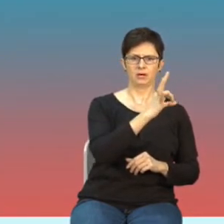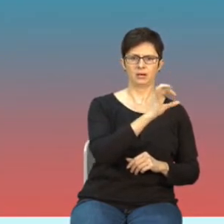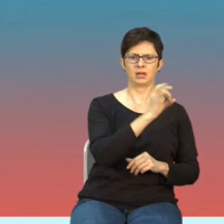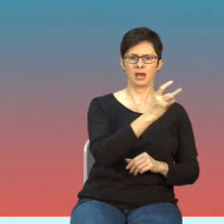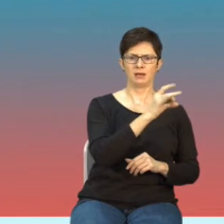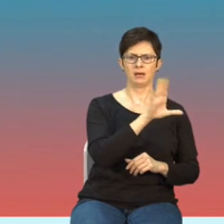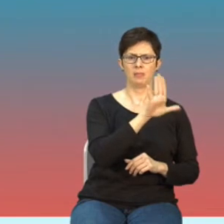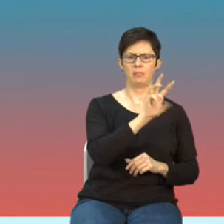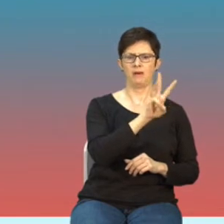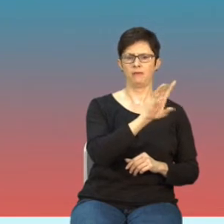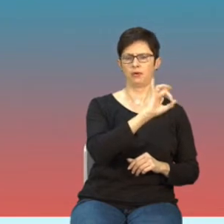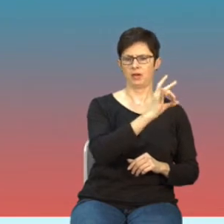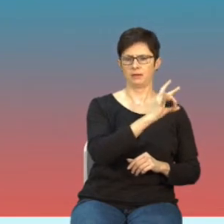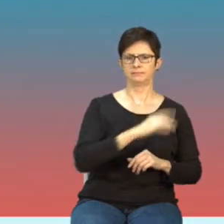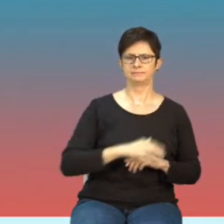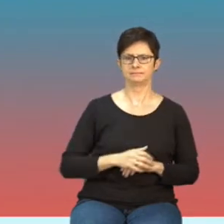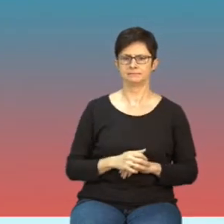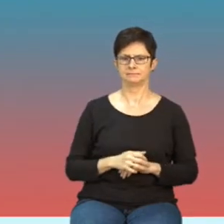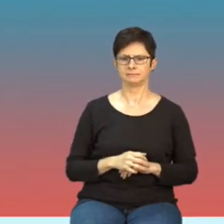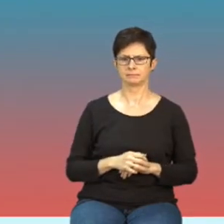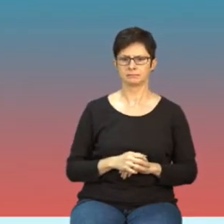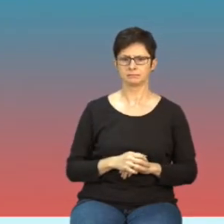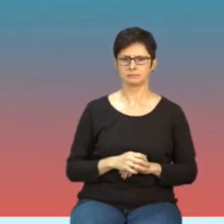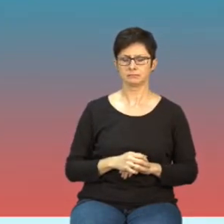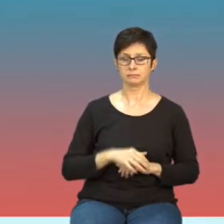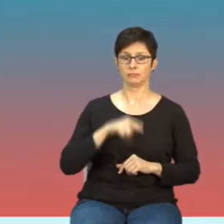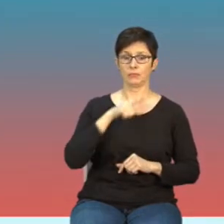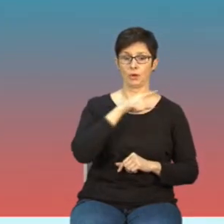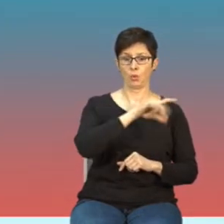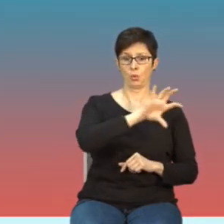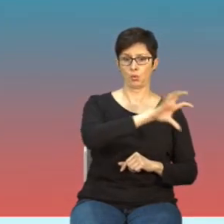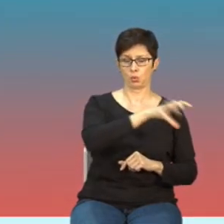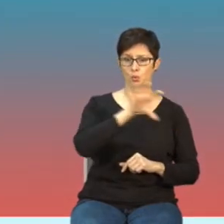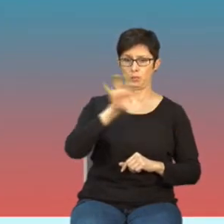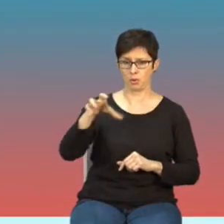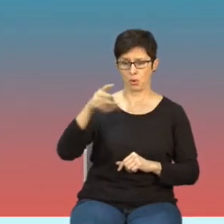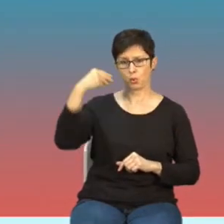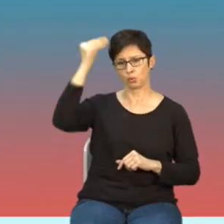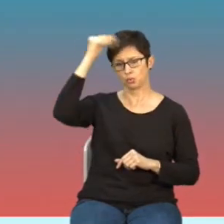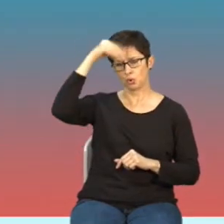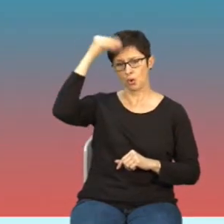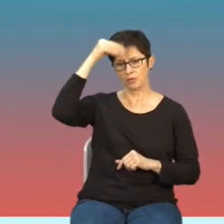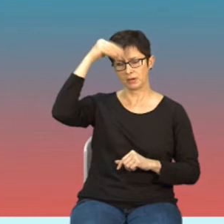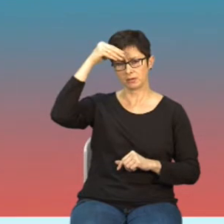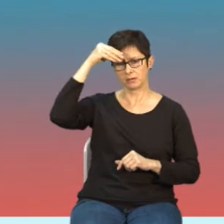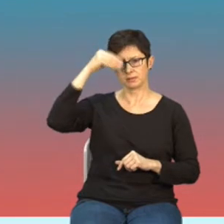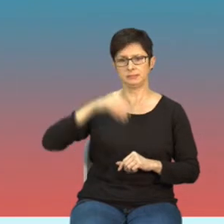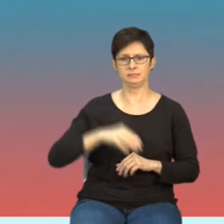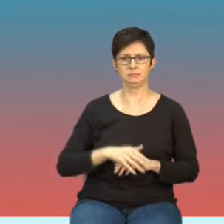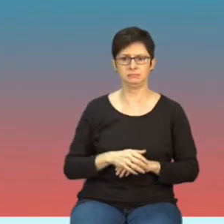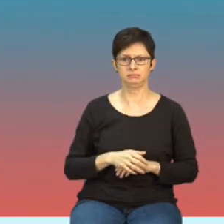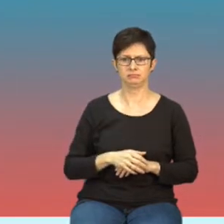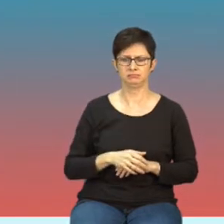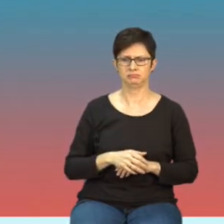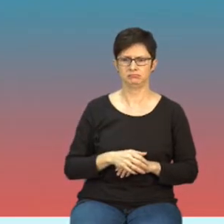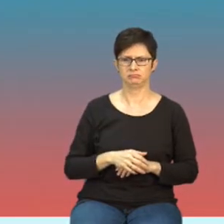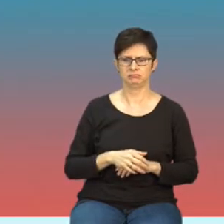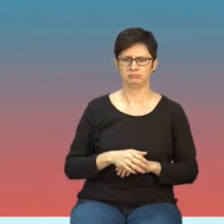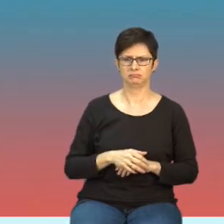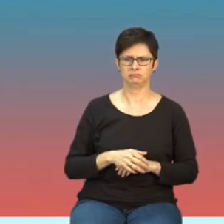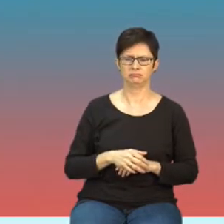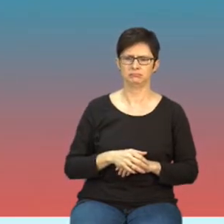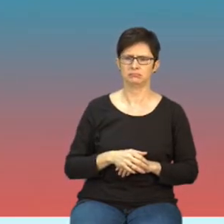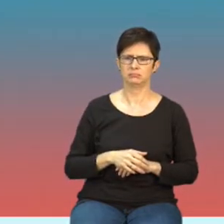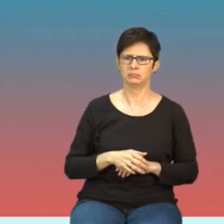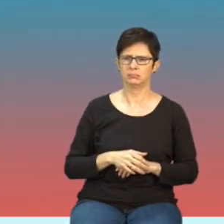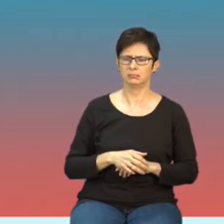i oni to są proszę Państwa grupy uczonych to nie są jacyś z wyboru coś